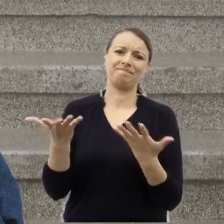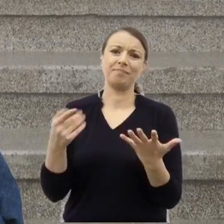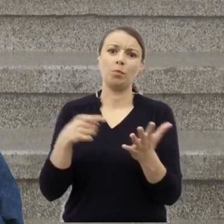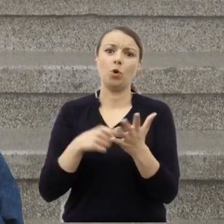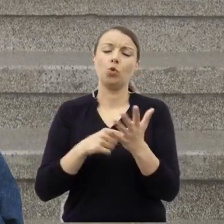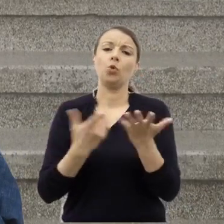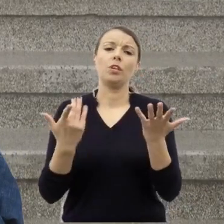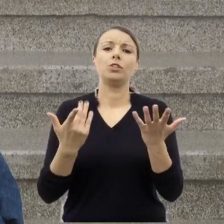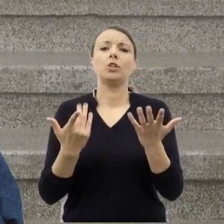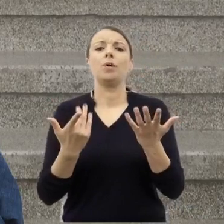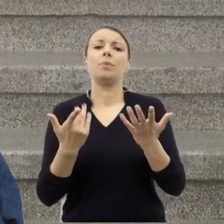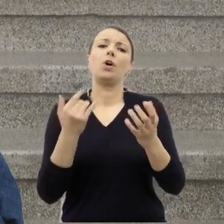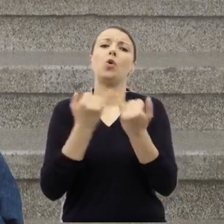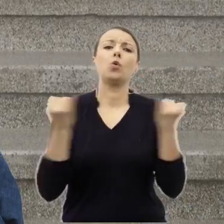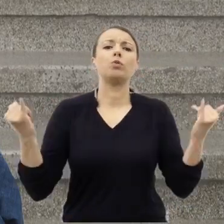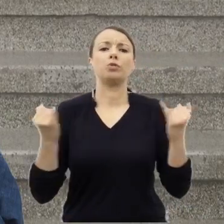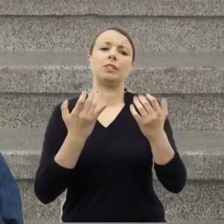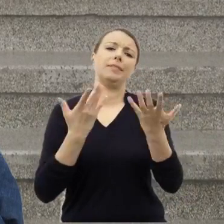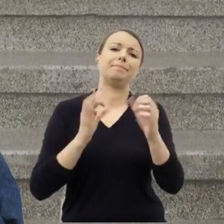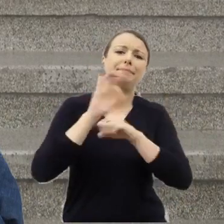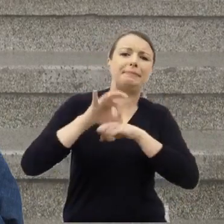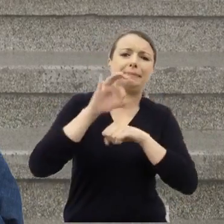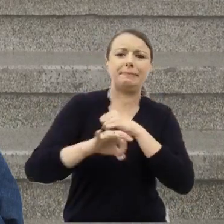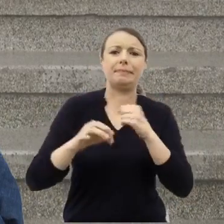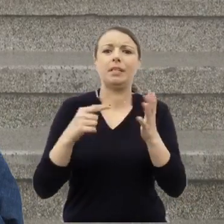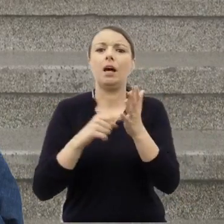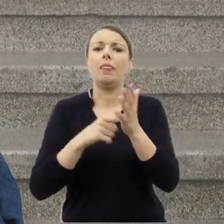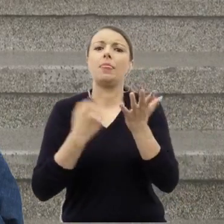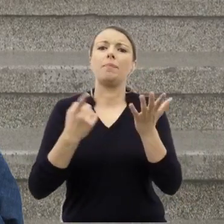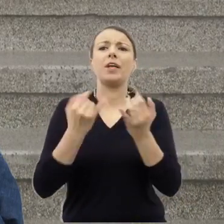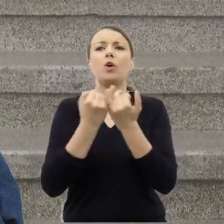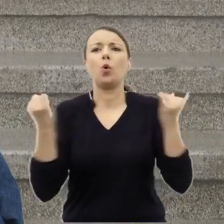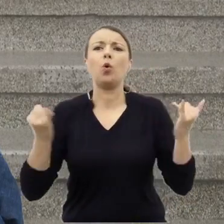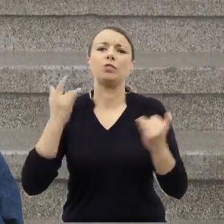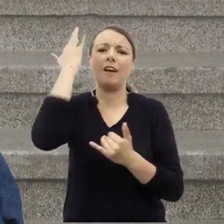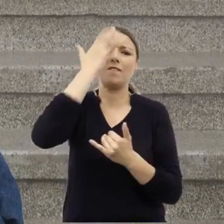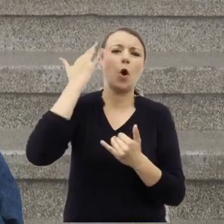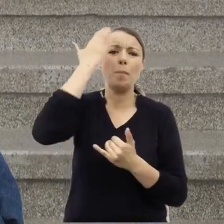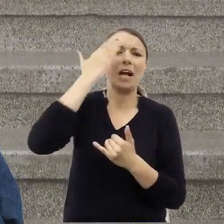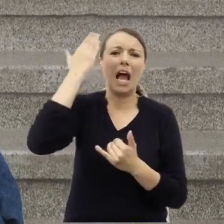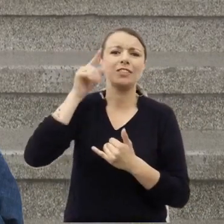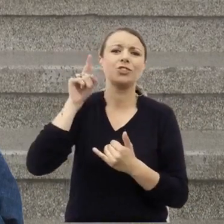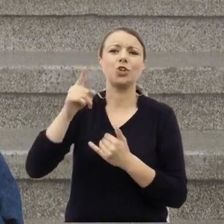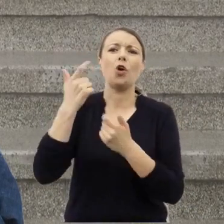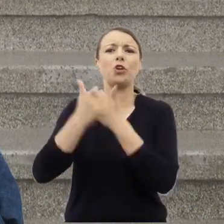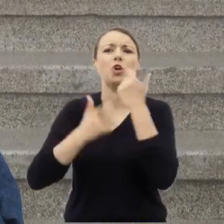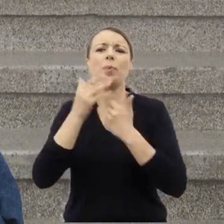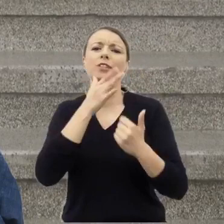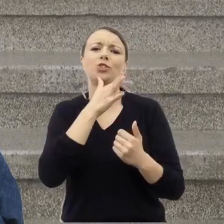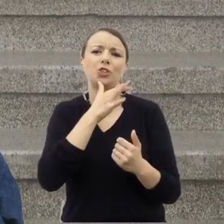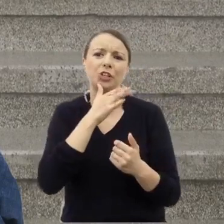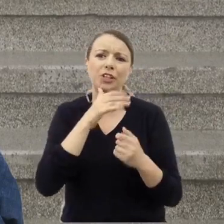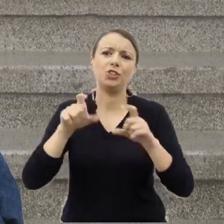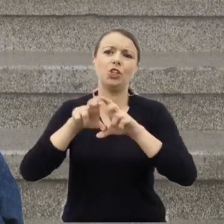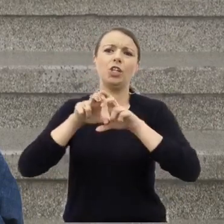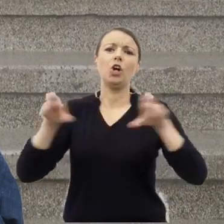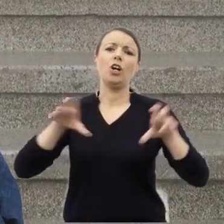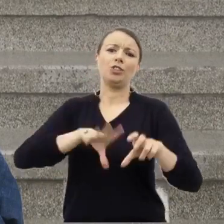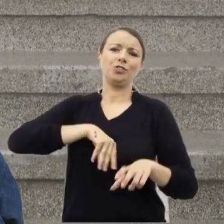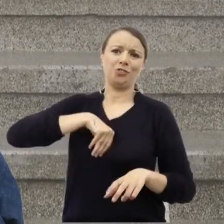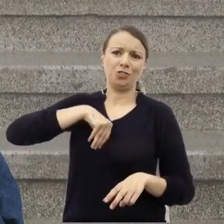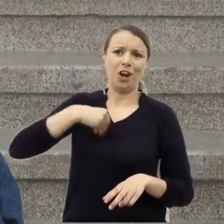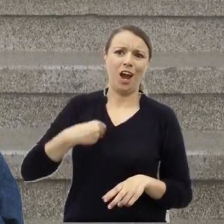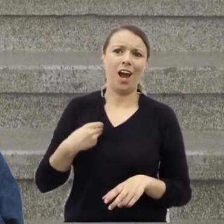rytualnym popełnianym rzekomo przez Żydów w okolicy Paschy, ale to było już zupełnie nieistotne, bo potem ten